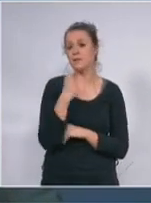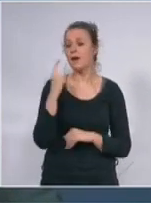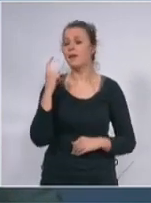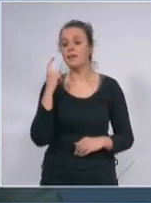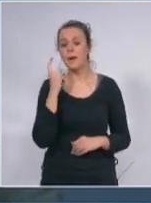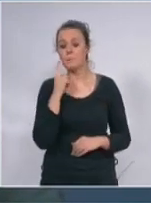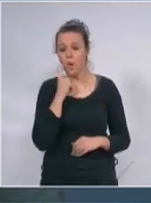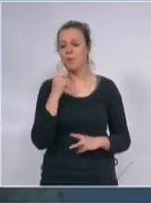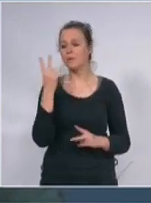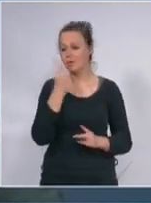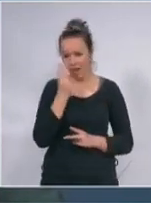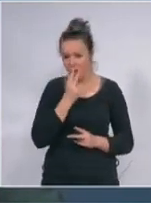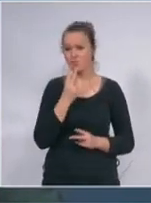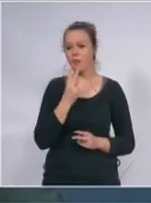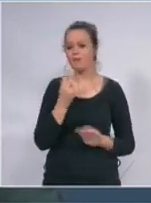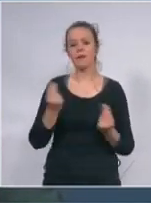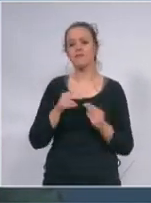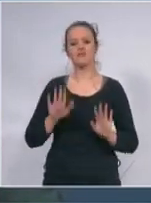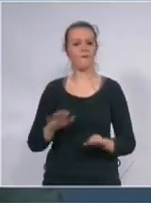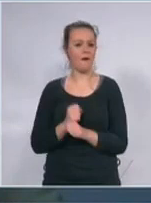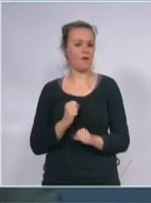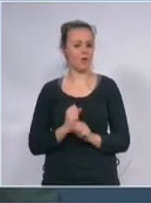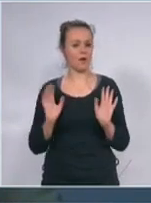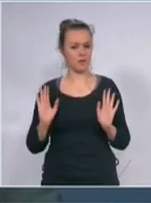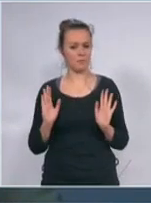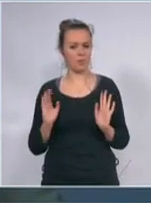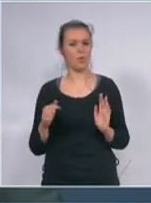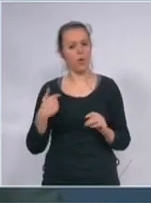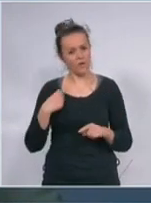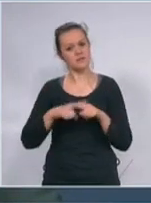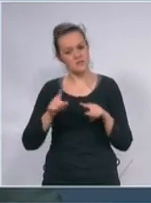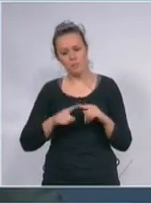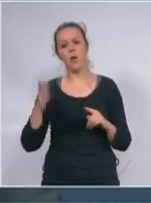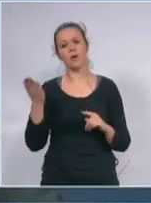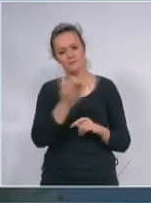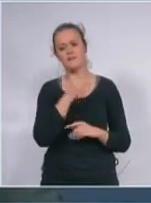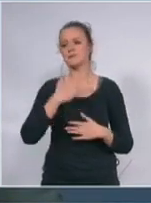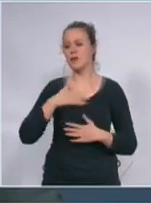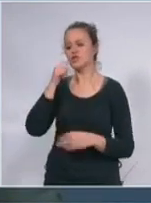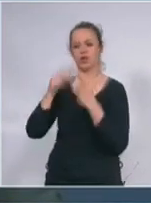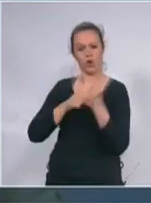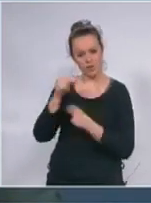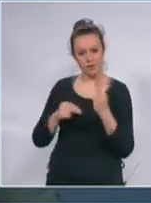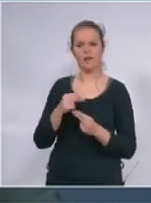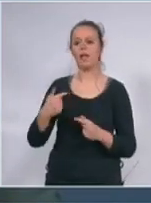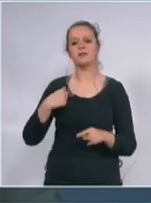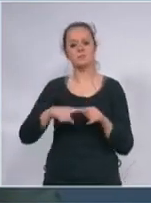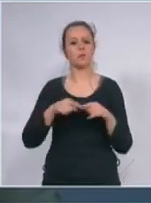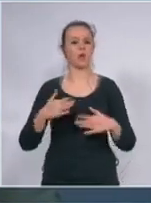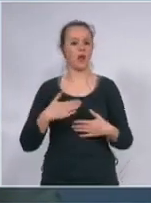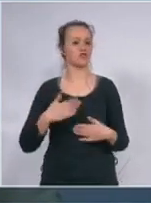da razumijete da ovo radimo zbog vas zbog naših roditelja pre svega zbog naše zemlje